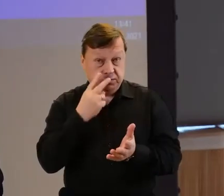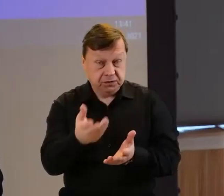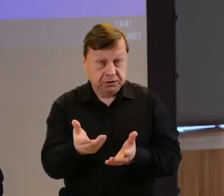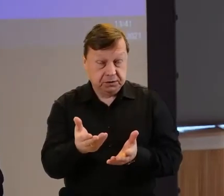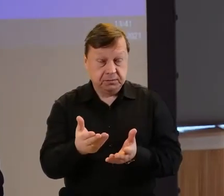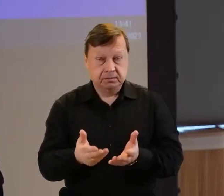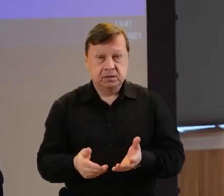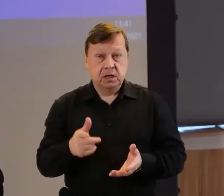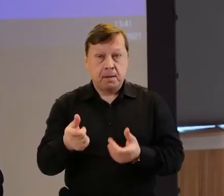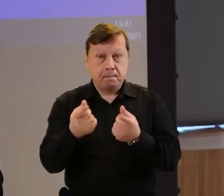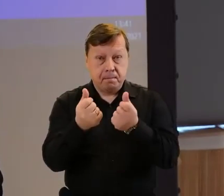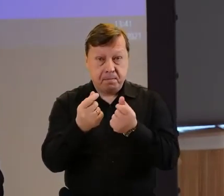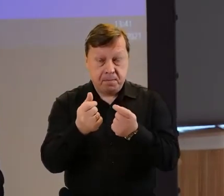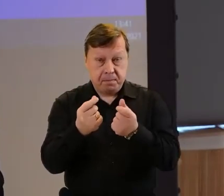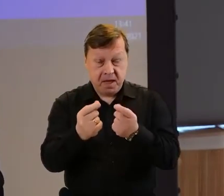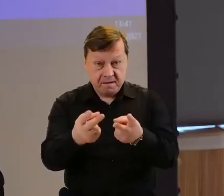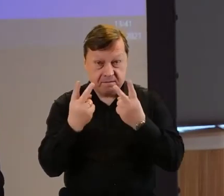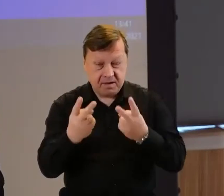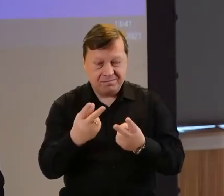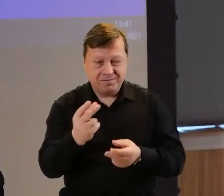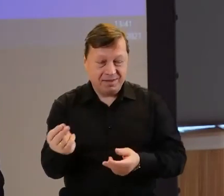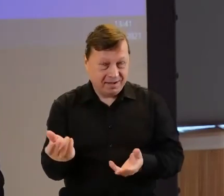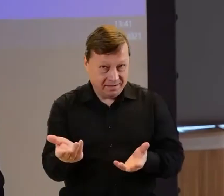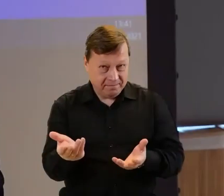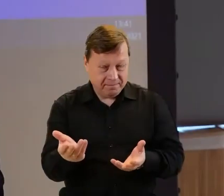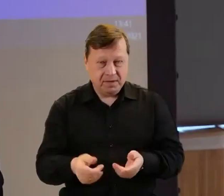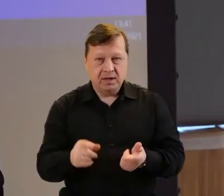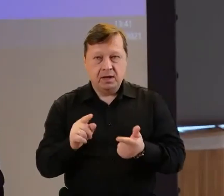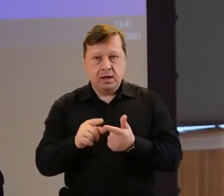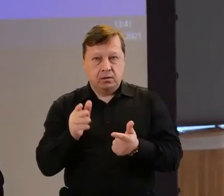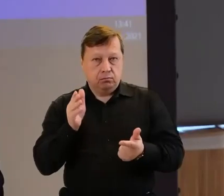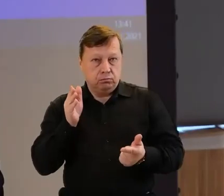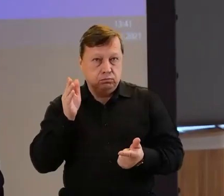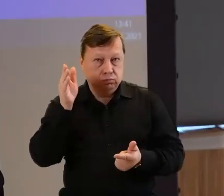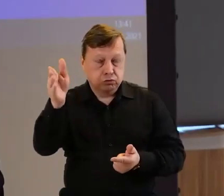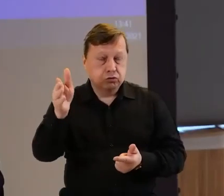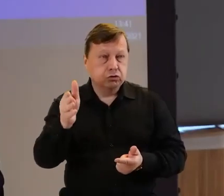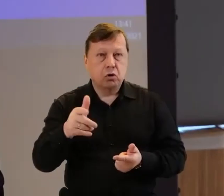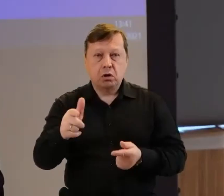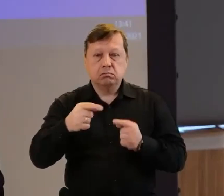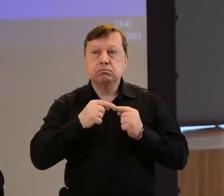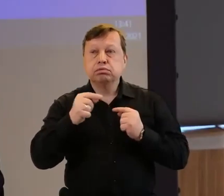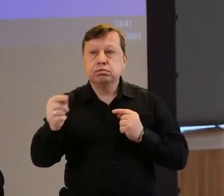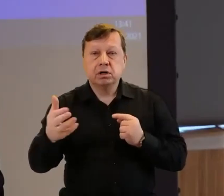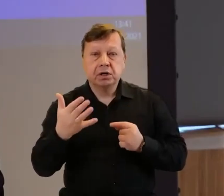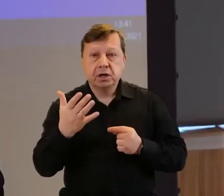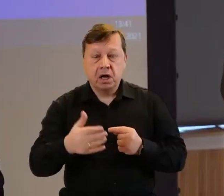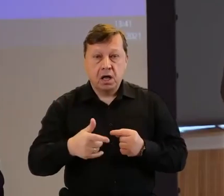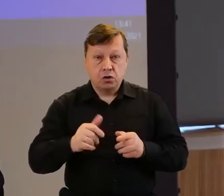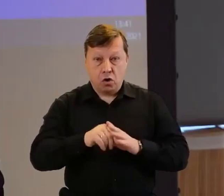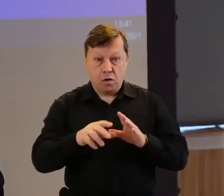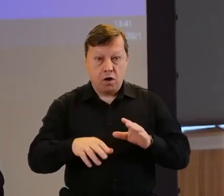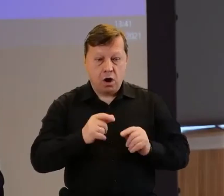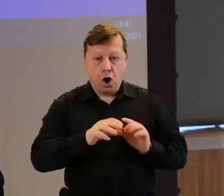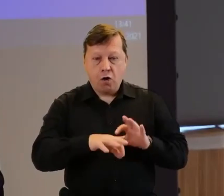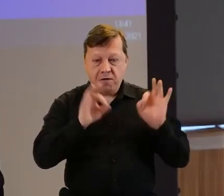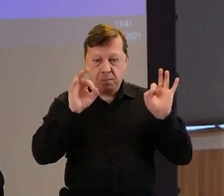nie pieniądze są najważniejsze, perspektywa jest dłuższa niż najbliższe wybory,